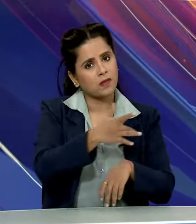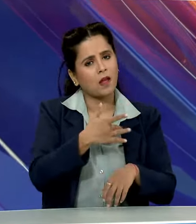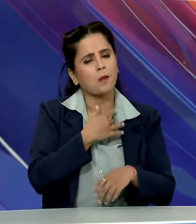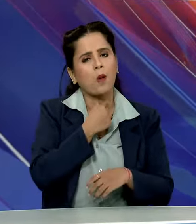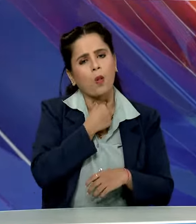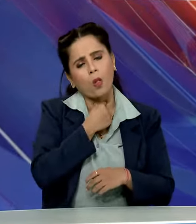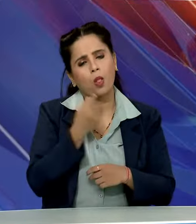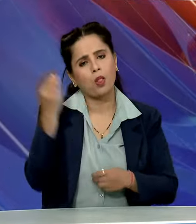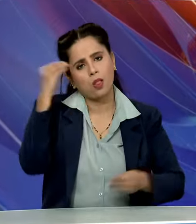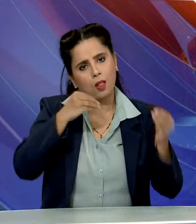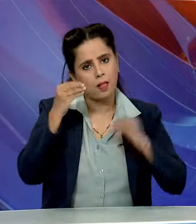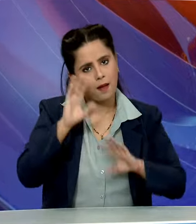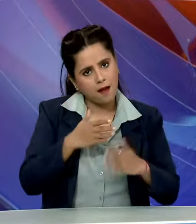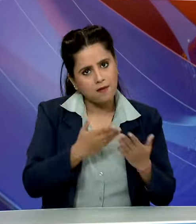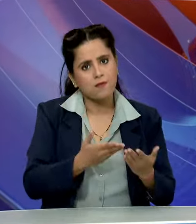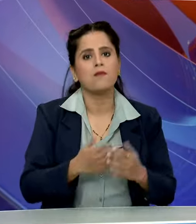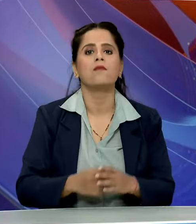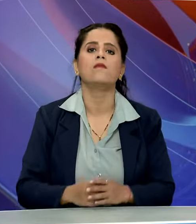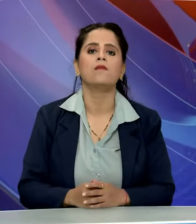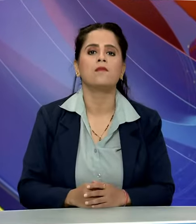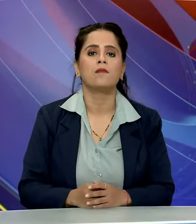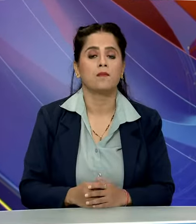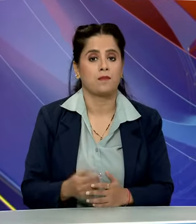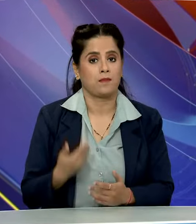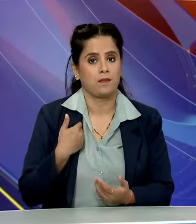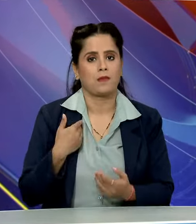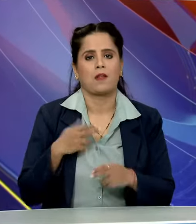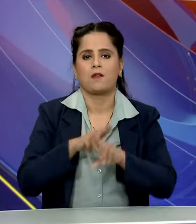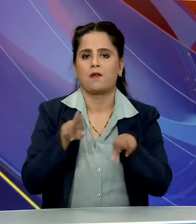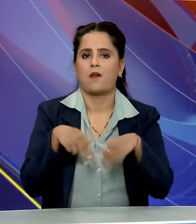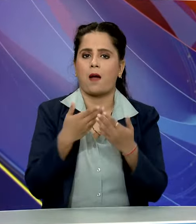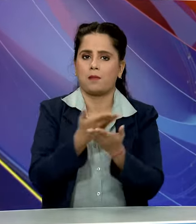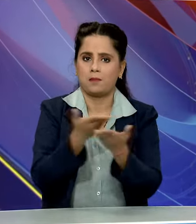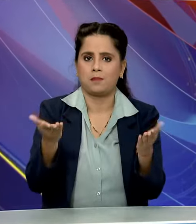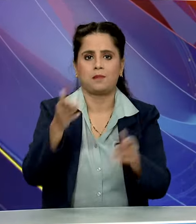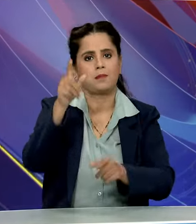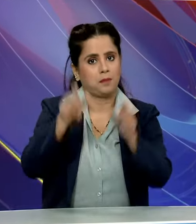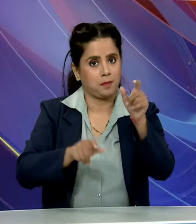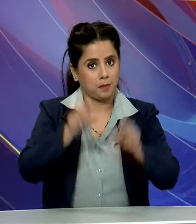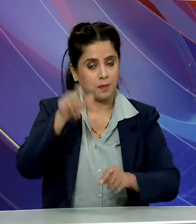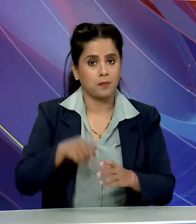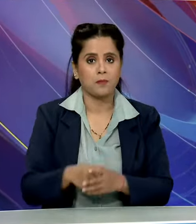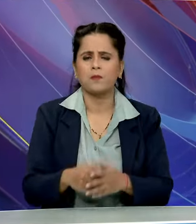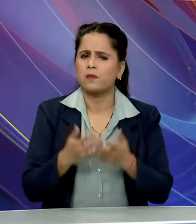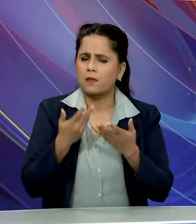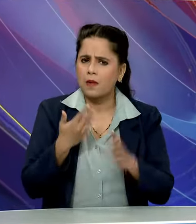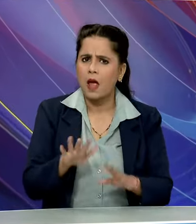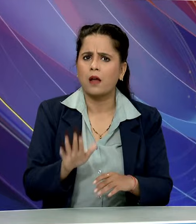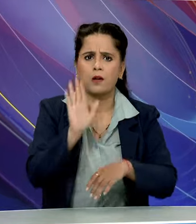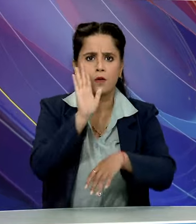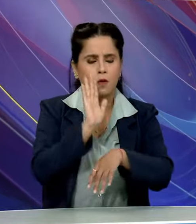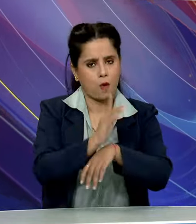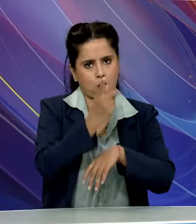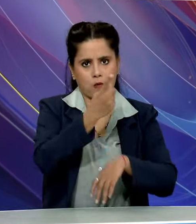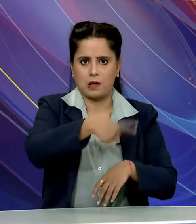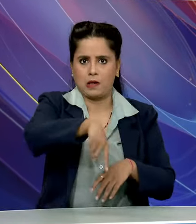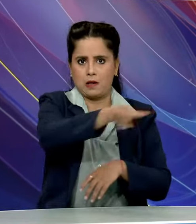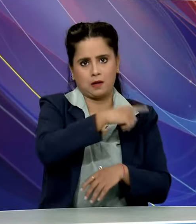बोलती है मेरे परिबाद जनो जब भी कॉंग्रेस को